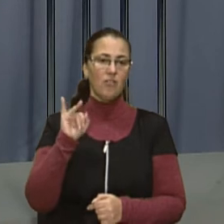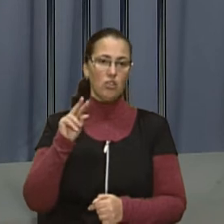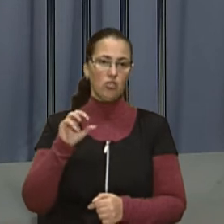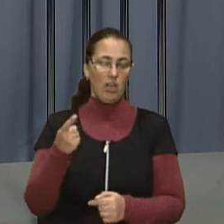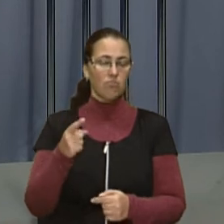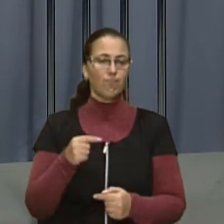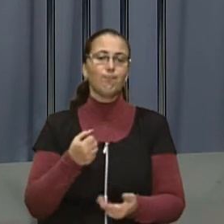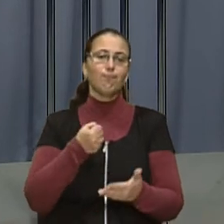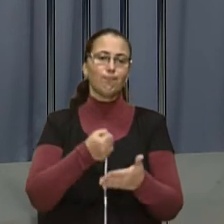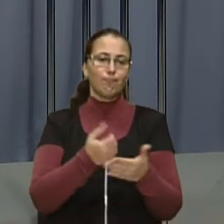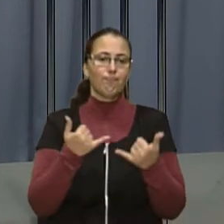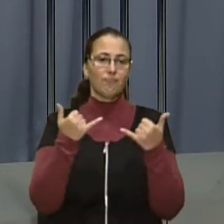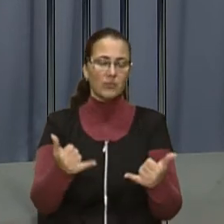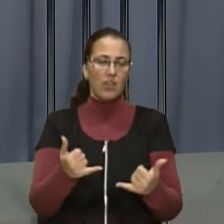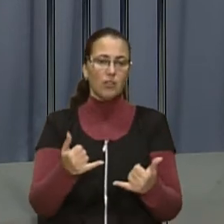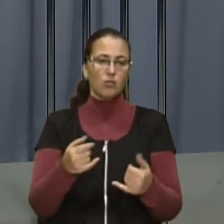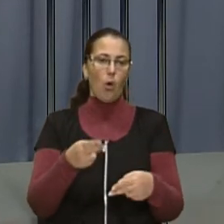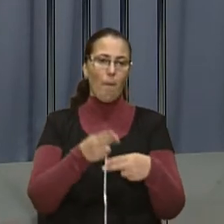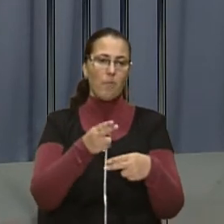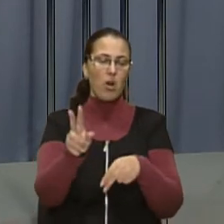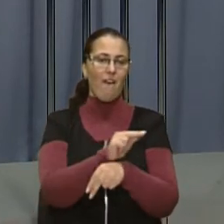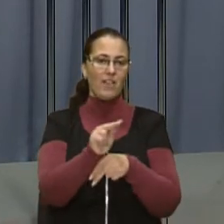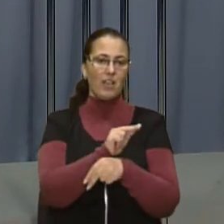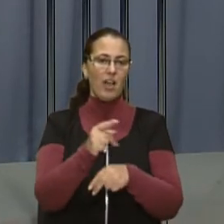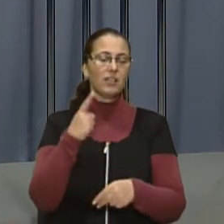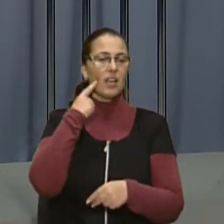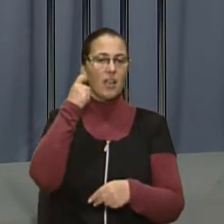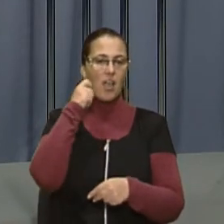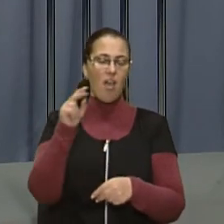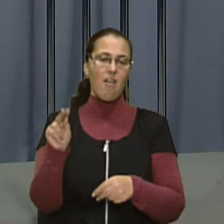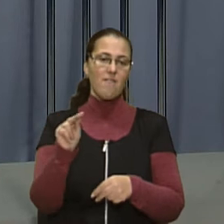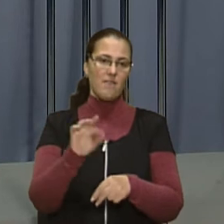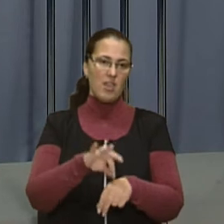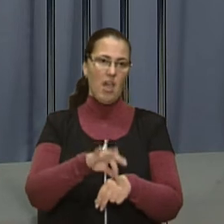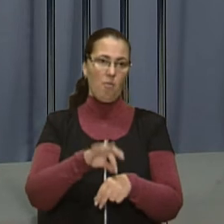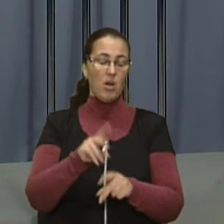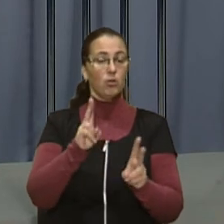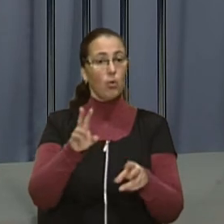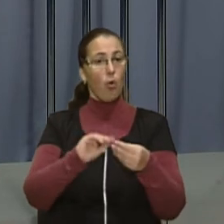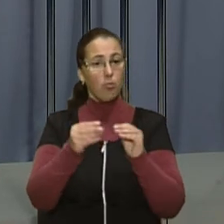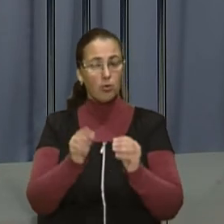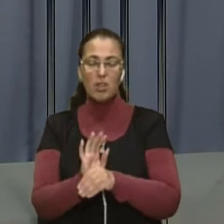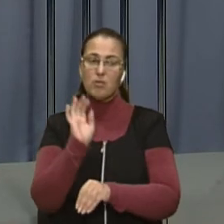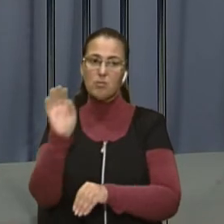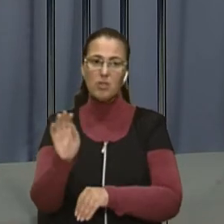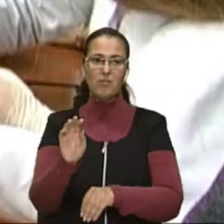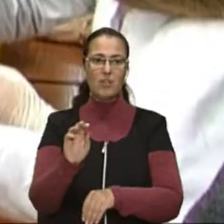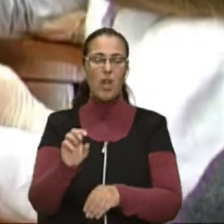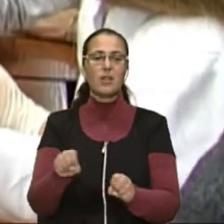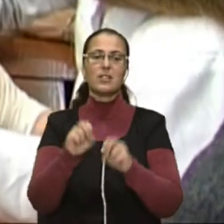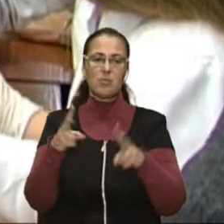виявляють підвищений рівень глюкози, скеровують на огляд до лікаря у обласний ендокринологічний центр. Ольга Дейнека далі.